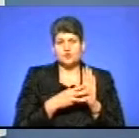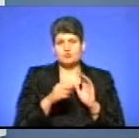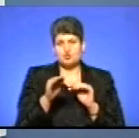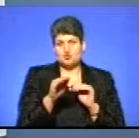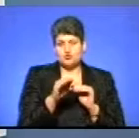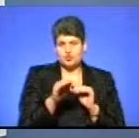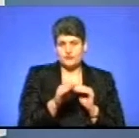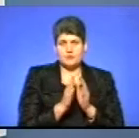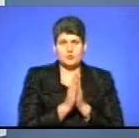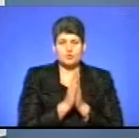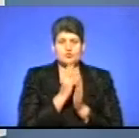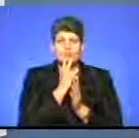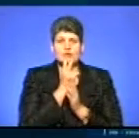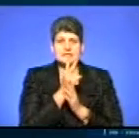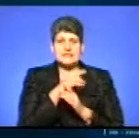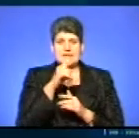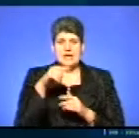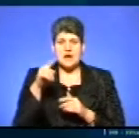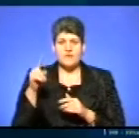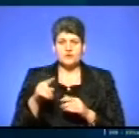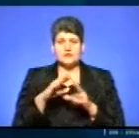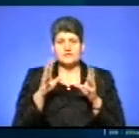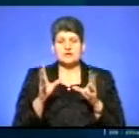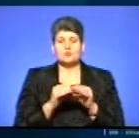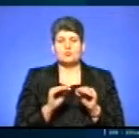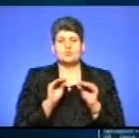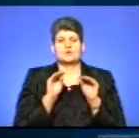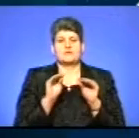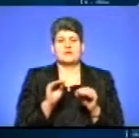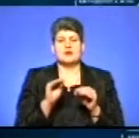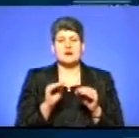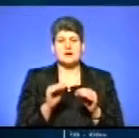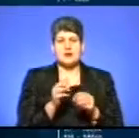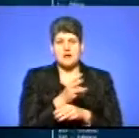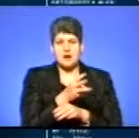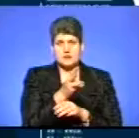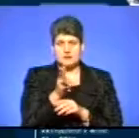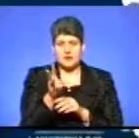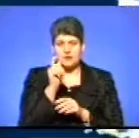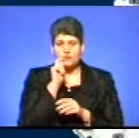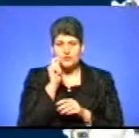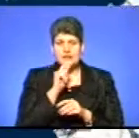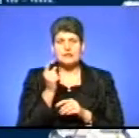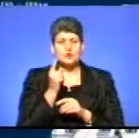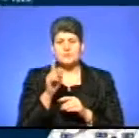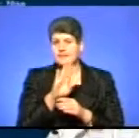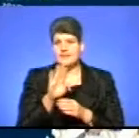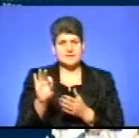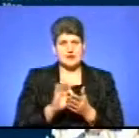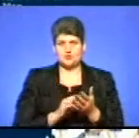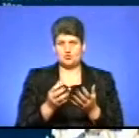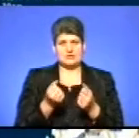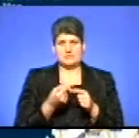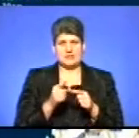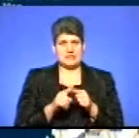попрошу режисера показати нам графіки, де загалом встановлені радари по Україні. І Тернопільщина не одразу отримала